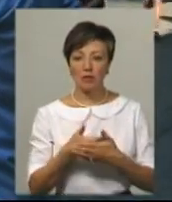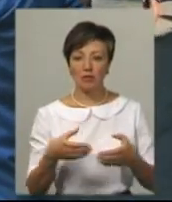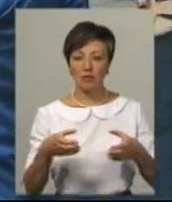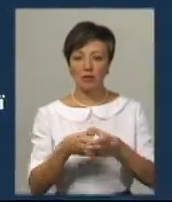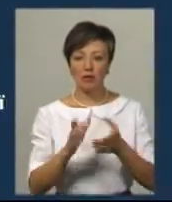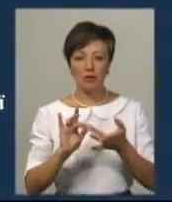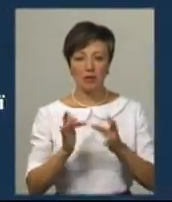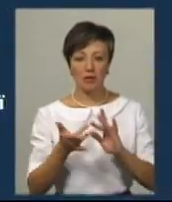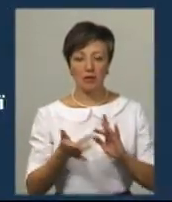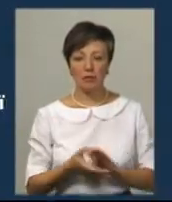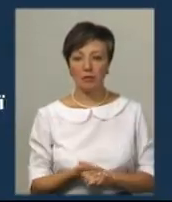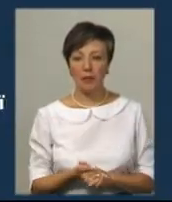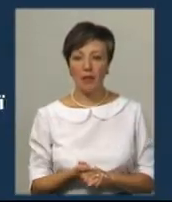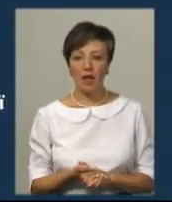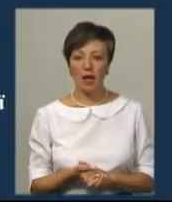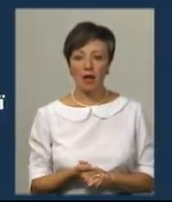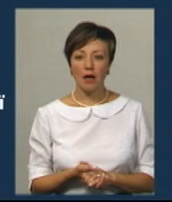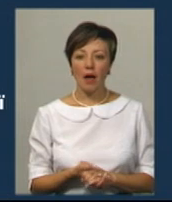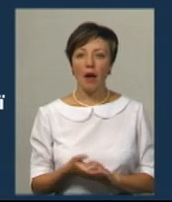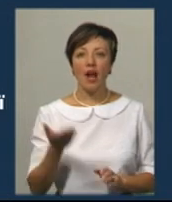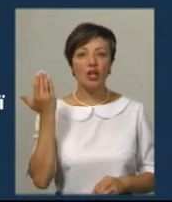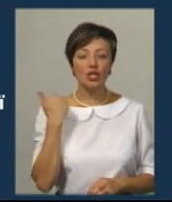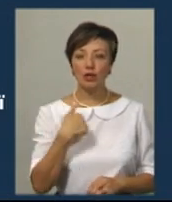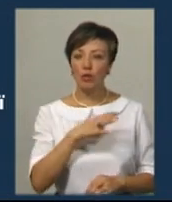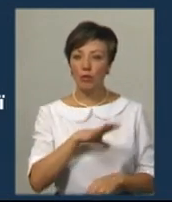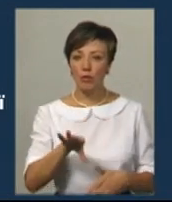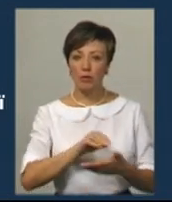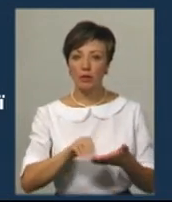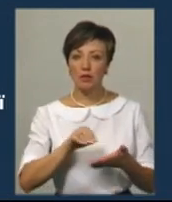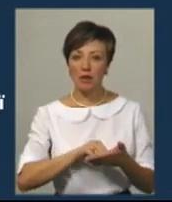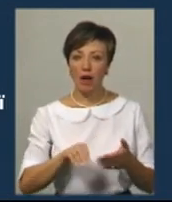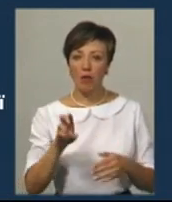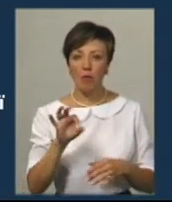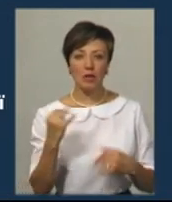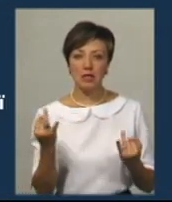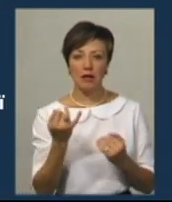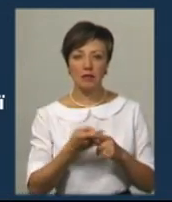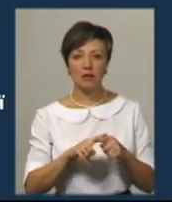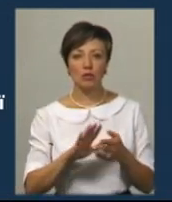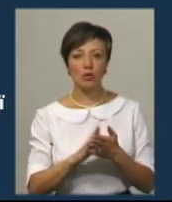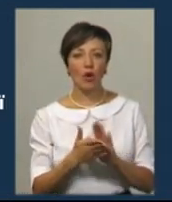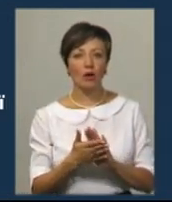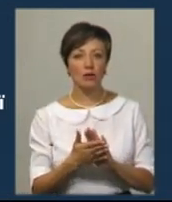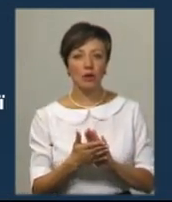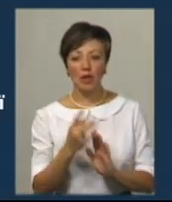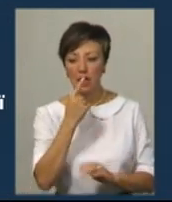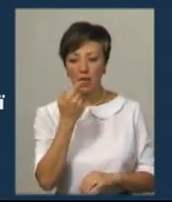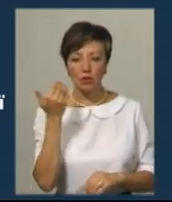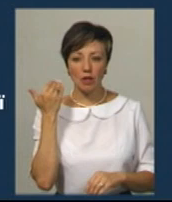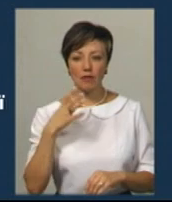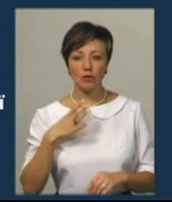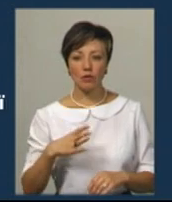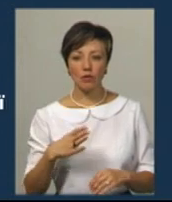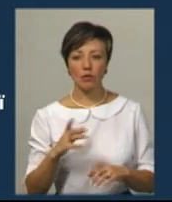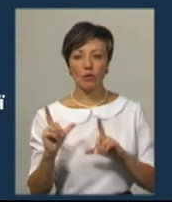соцмережі. Не писав раніше, бо, так сказати, сам не стикався цією ситуацією, а нещодавно довелося